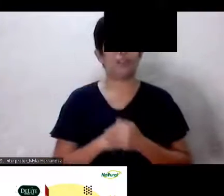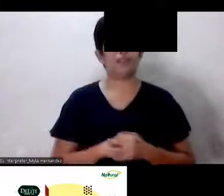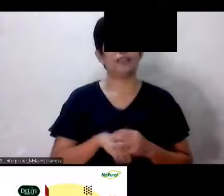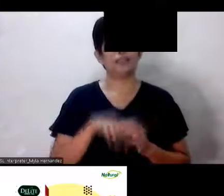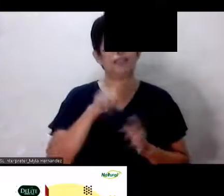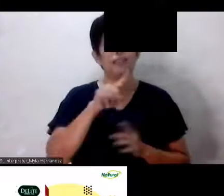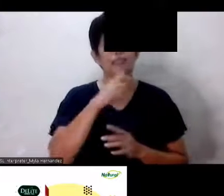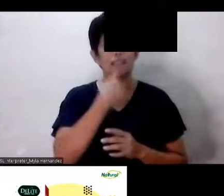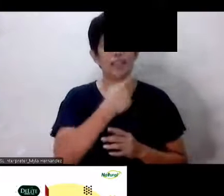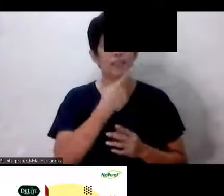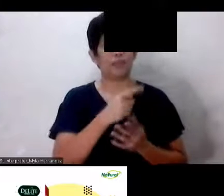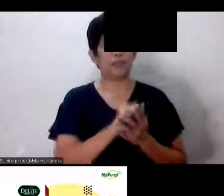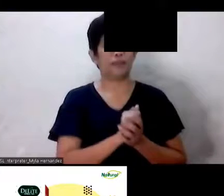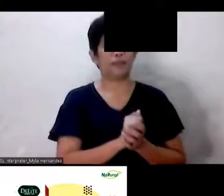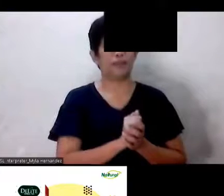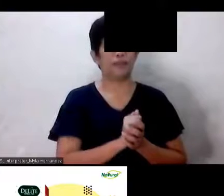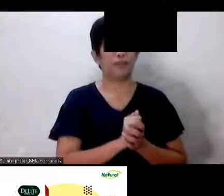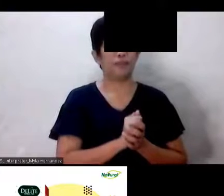sabi pa rin dito